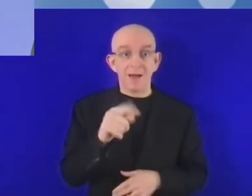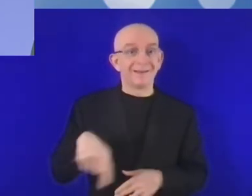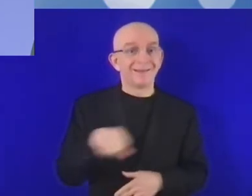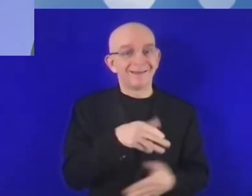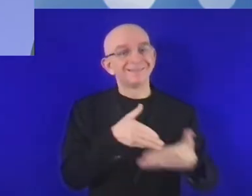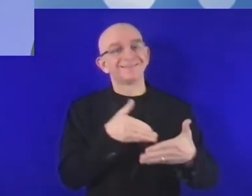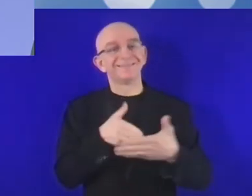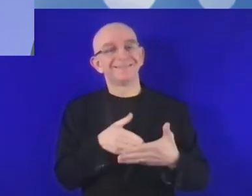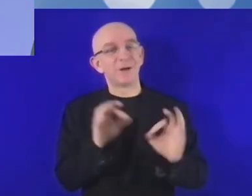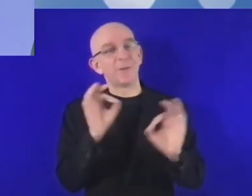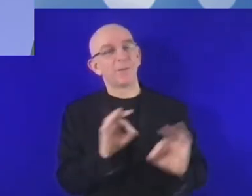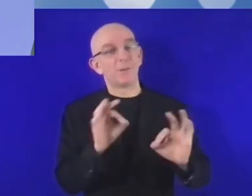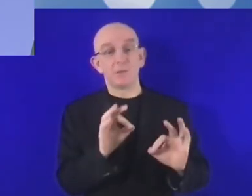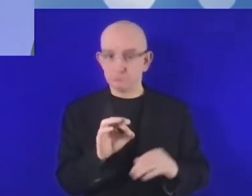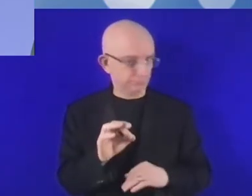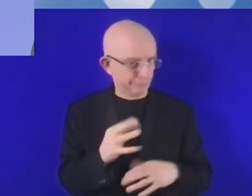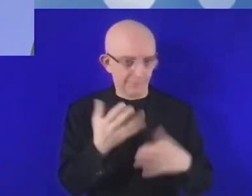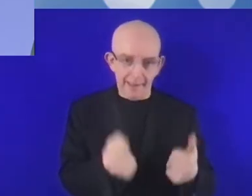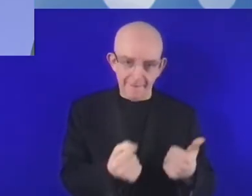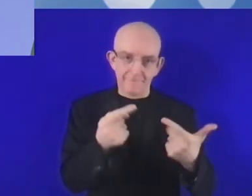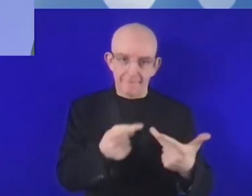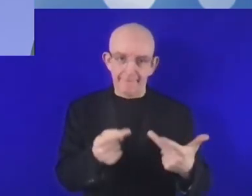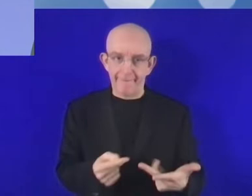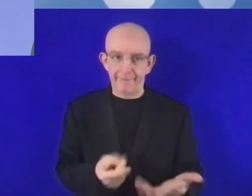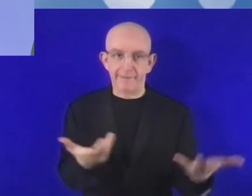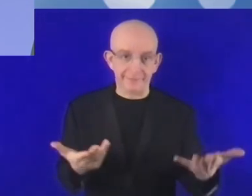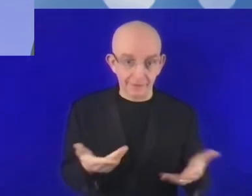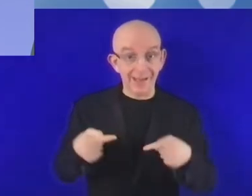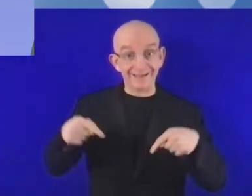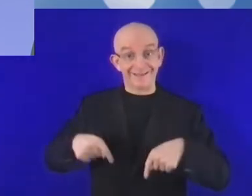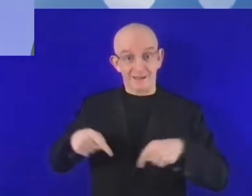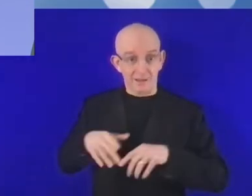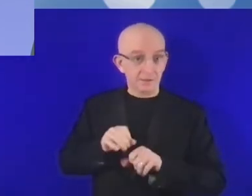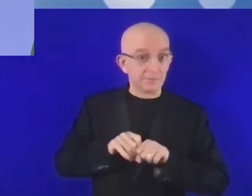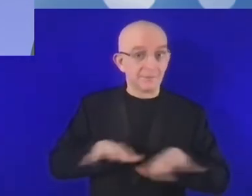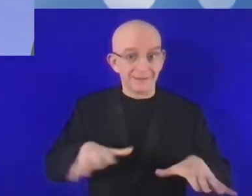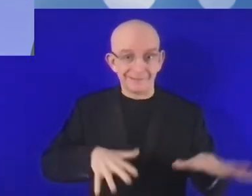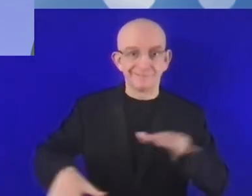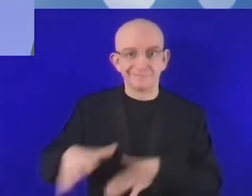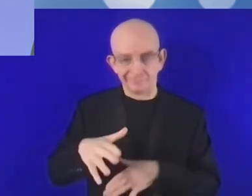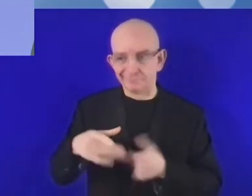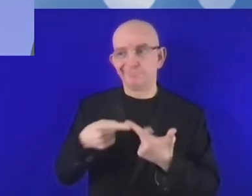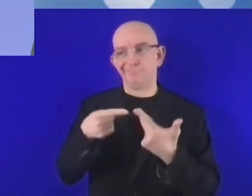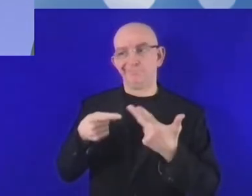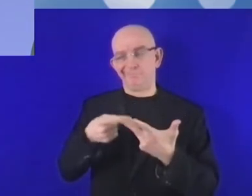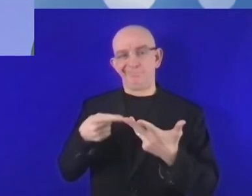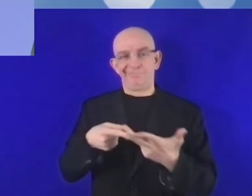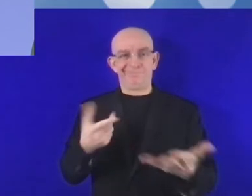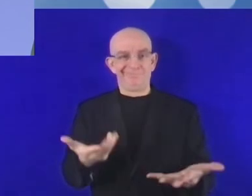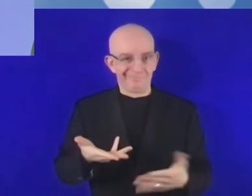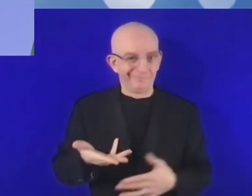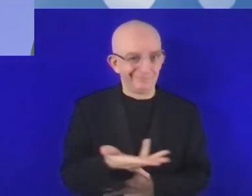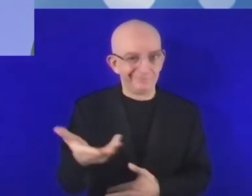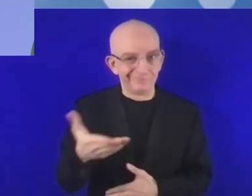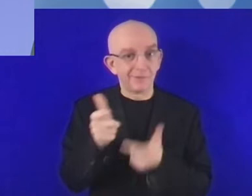wiele negatywnych skutków, zwłaszcza tych, które dotknęły przedsiębiorstwa. Przedsiębiorcy musieli skonfrontować